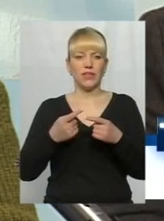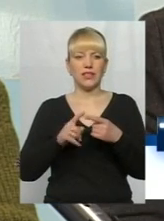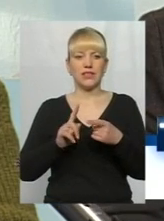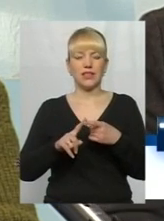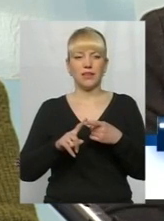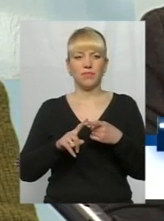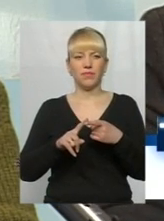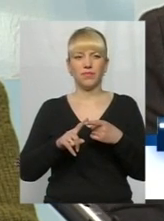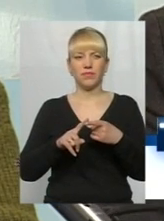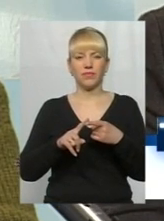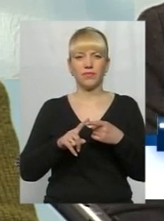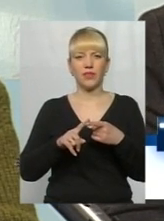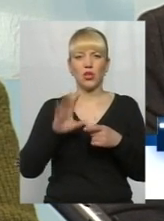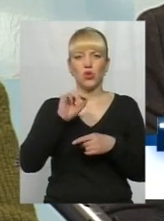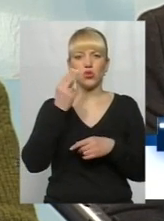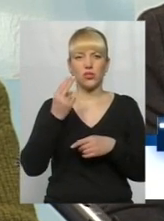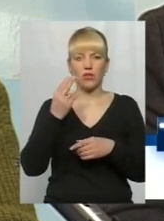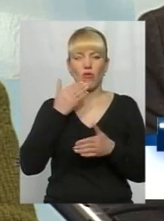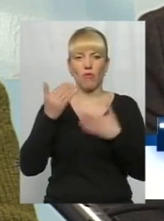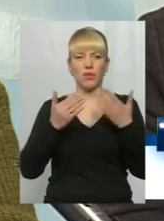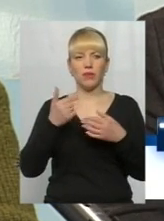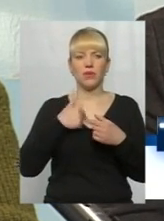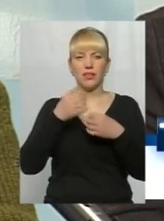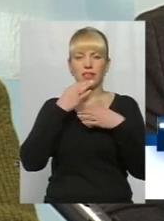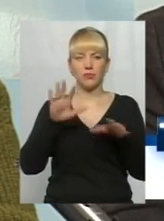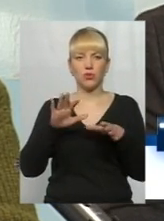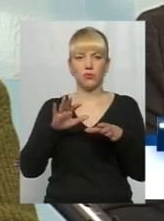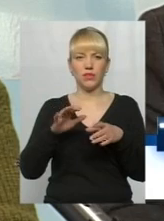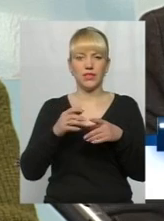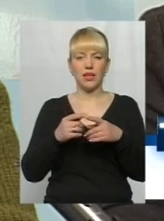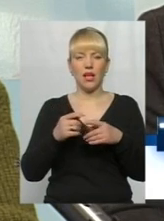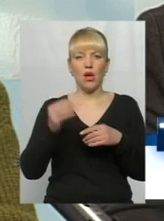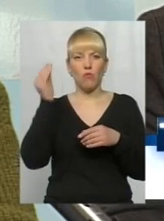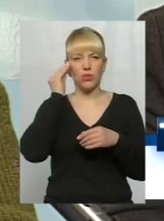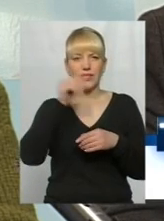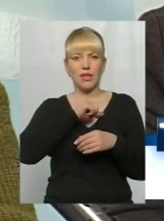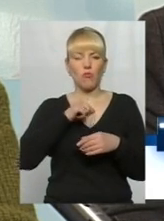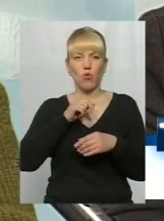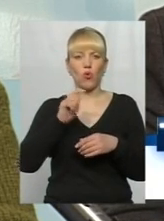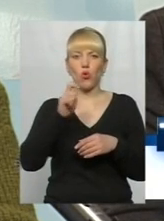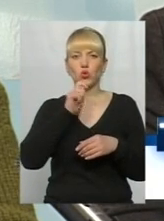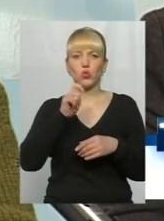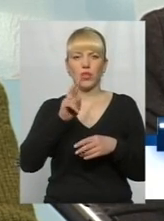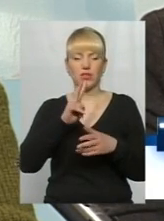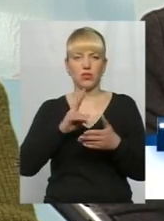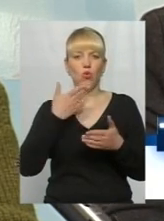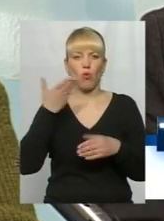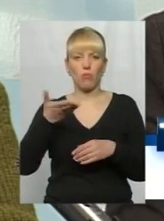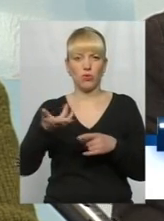соціологічне опитування. І, наприклад, мені не сподобалася позиція самого журналіста, який коментував. Він стверджує, що